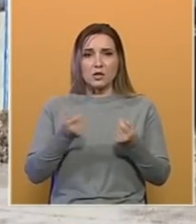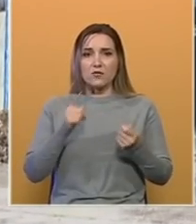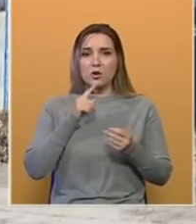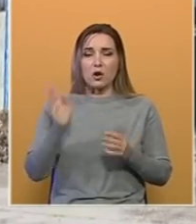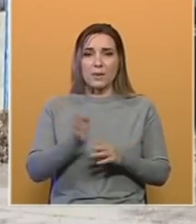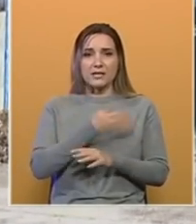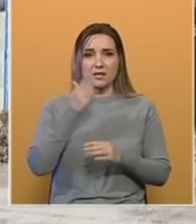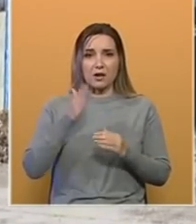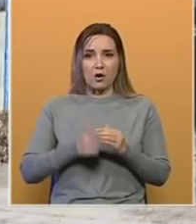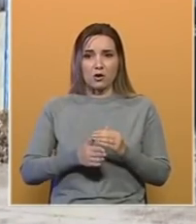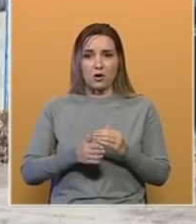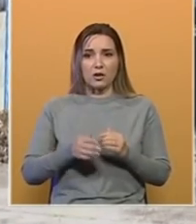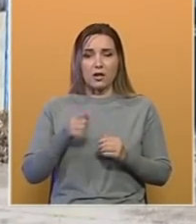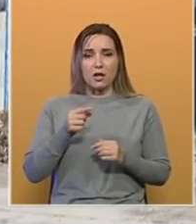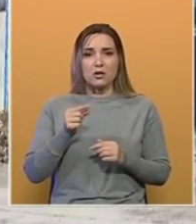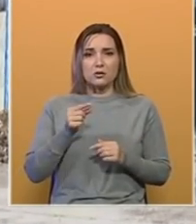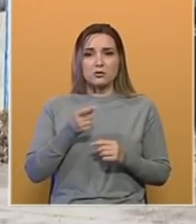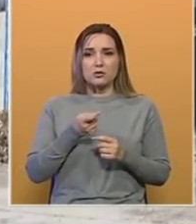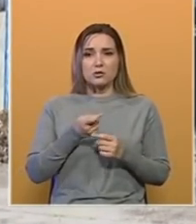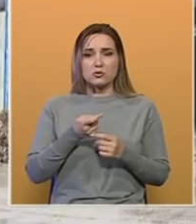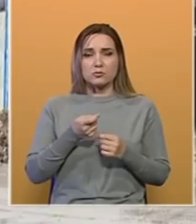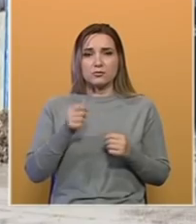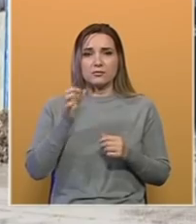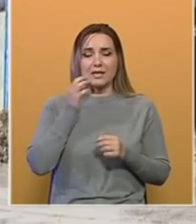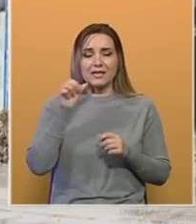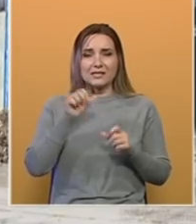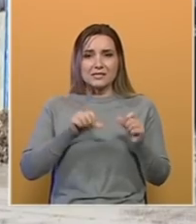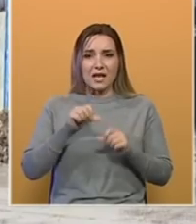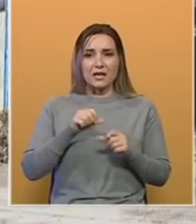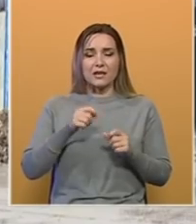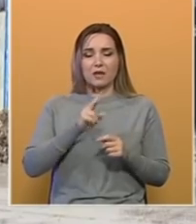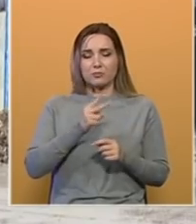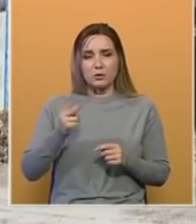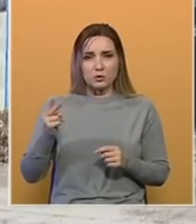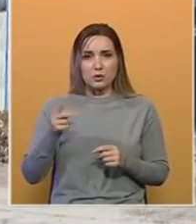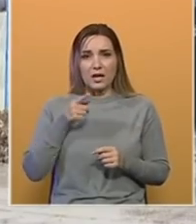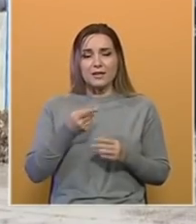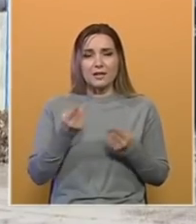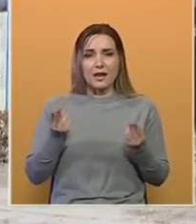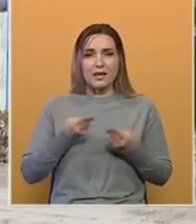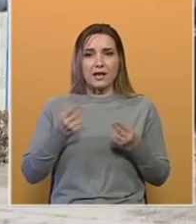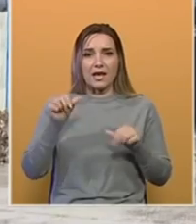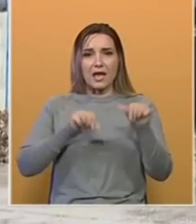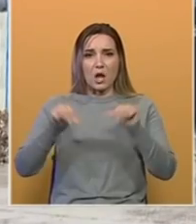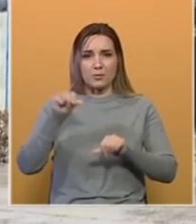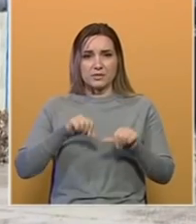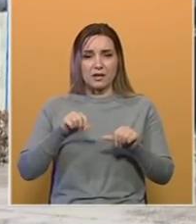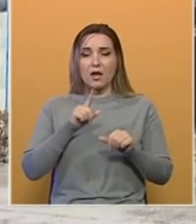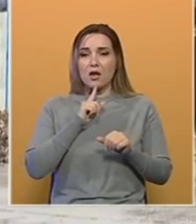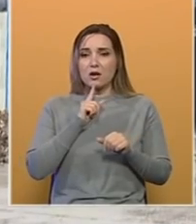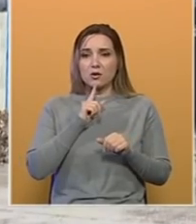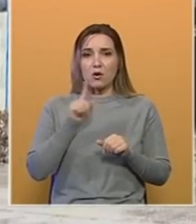istekao rok, uglavnom su to polijoli, adipinska kiselina, filtrce ili tako te neke hemijske tvari koje